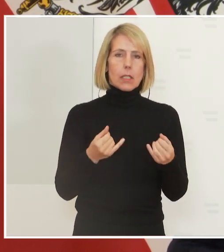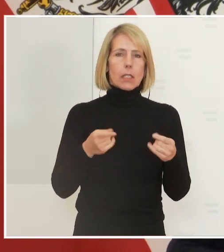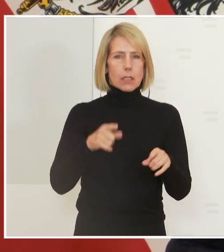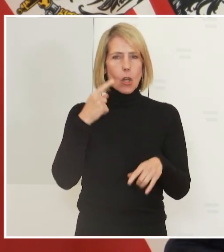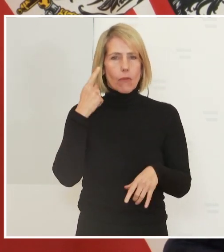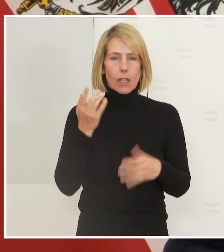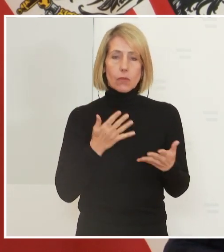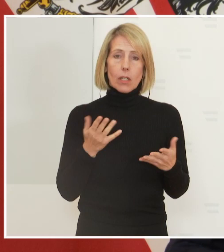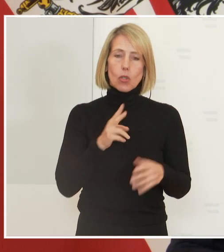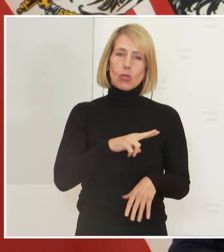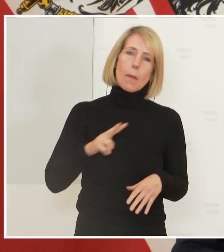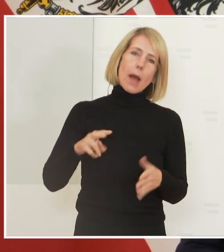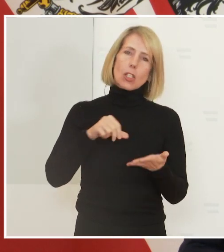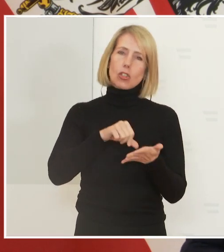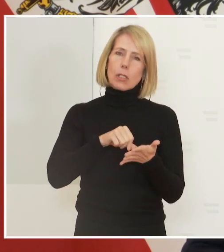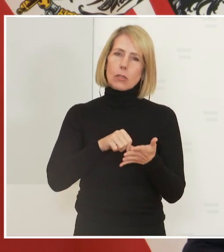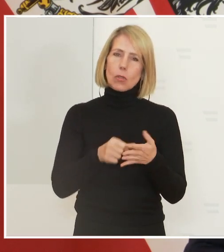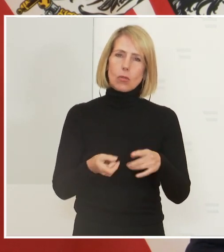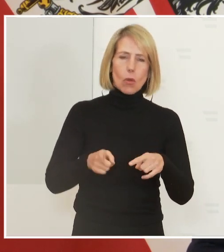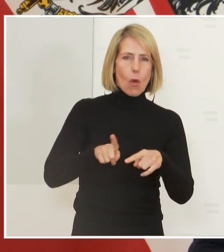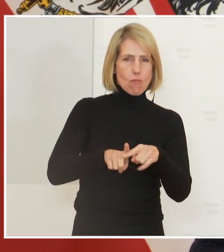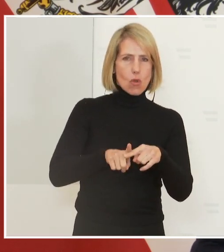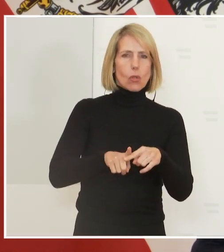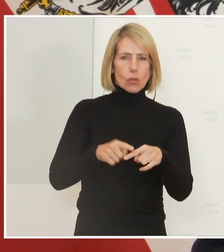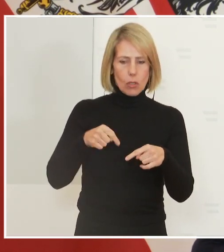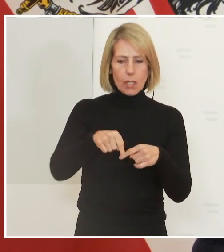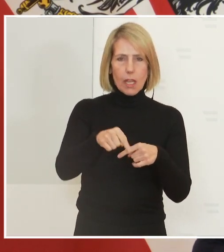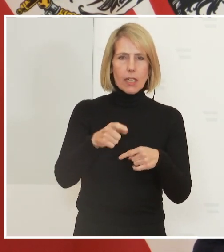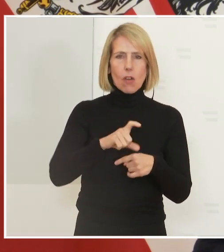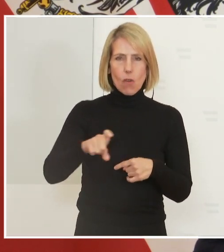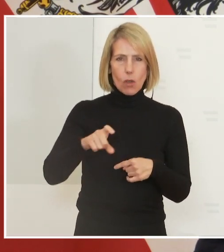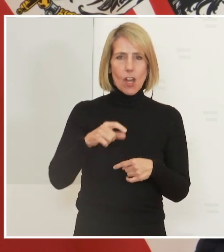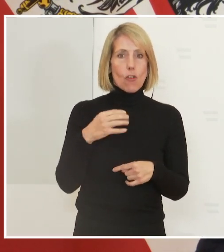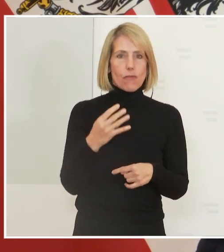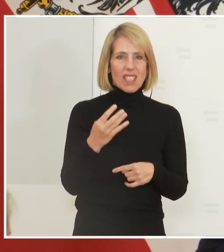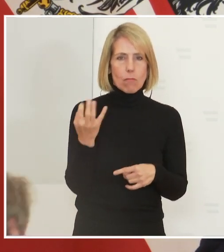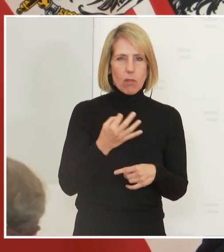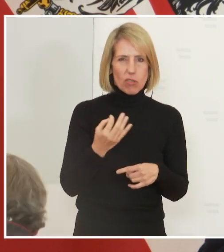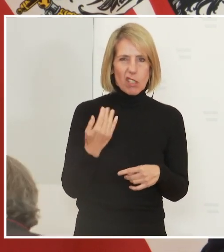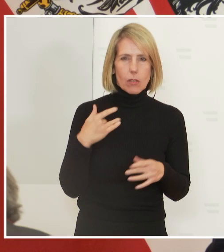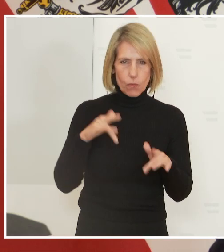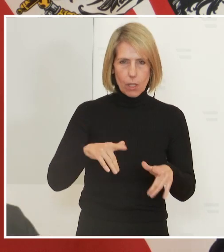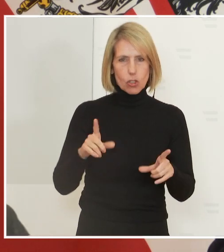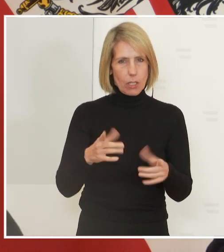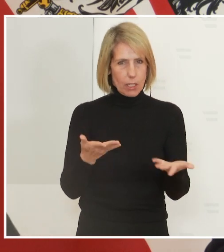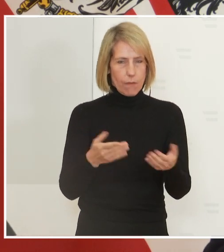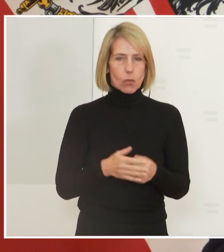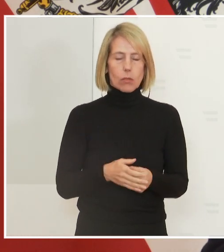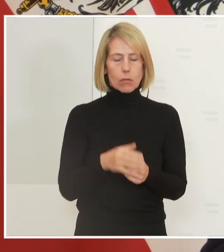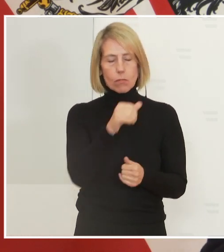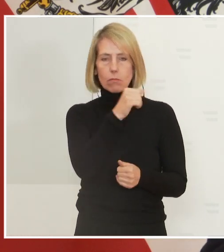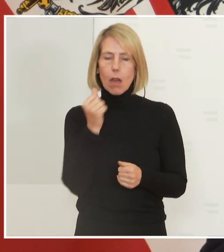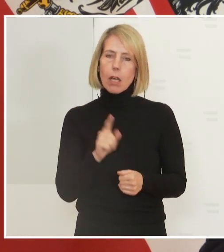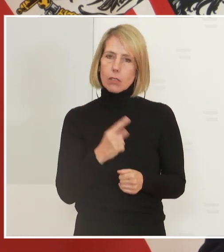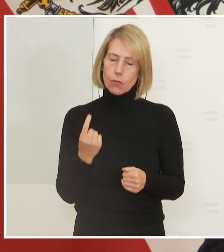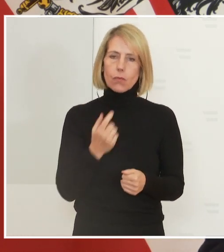auf den Normalstationen ein Plus im Wochenvergleich von 40% stattgefunden hat. Das bedeutet, wir sind in einer